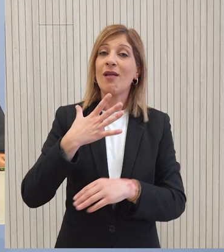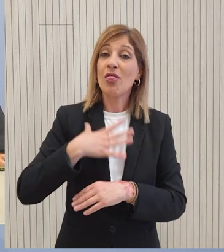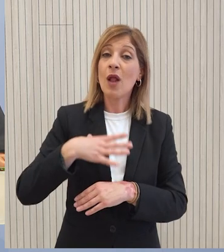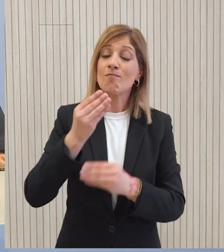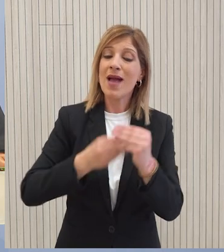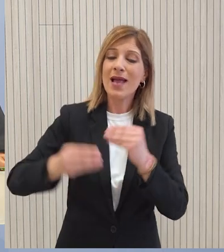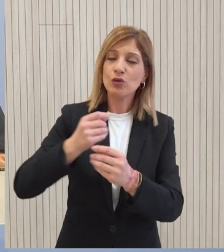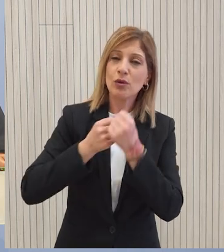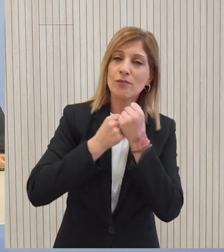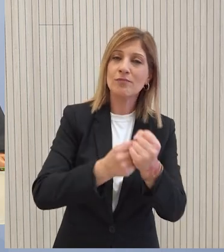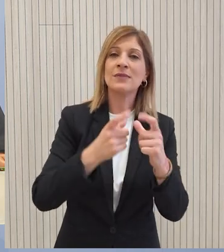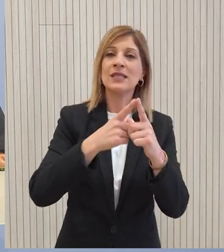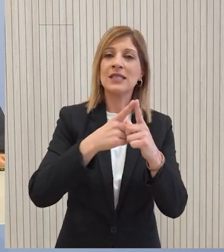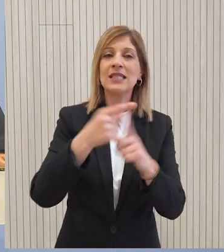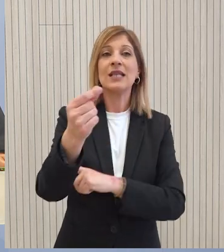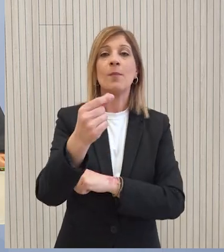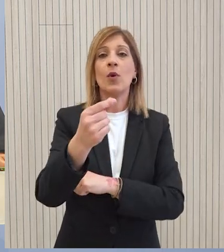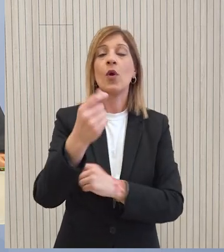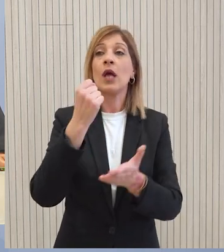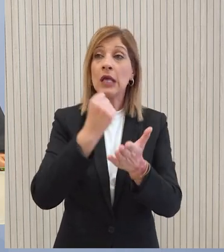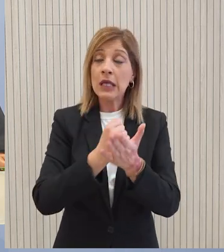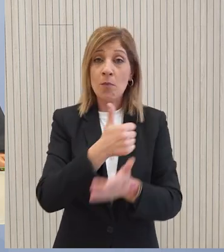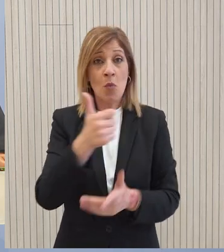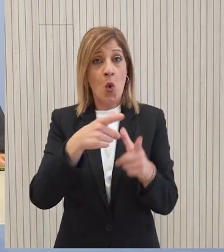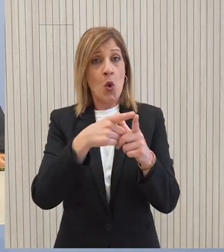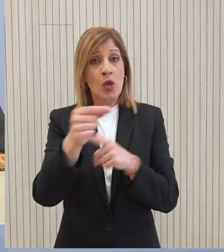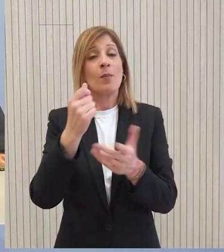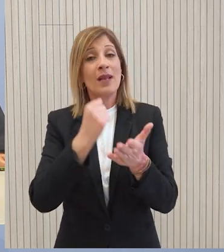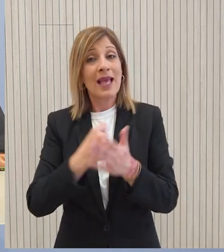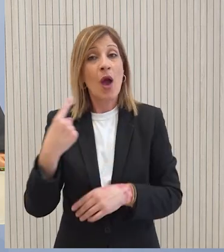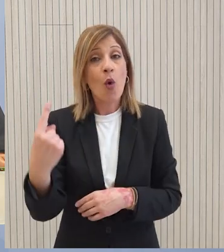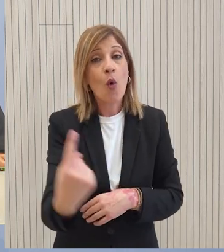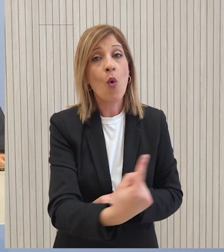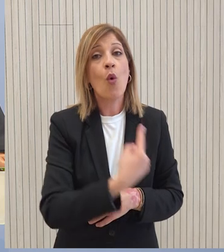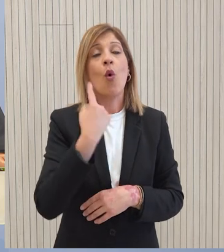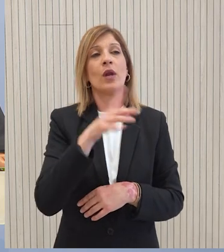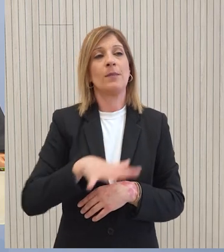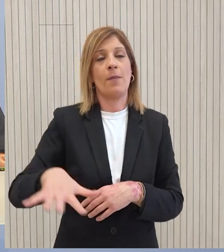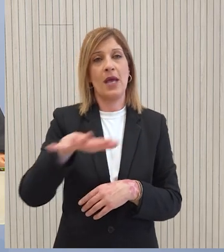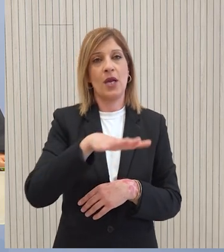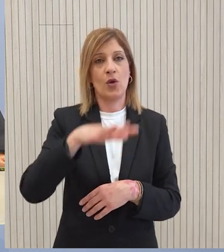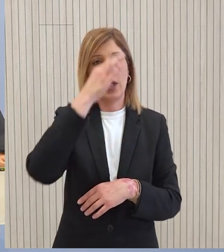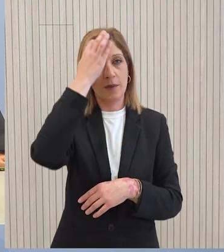περισσότερη προοπτική με περισσότερη ελπίδα όχι μόνο για την χώρα μας και τους κατοίκους της αλλά για ολόκληρη την περιοχή